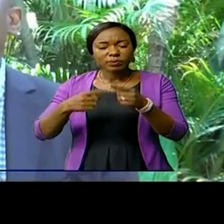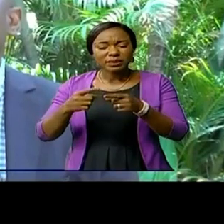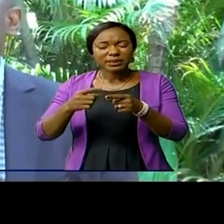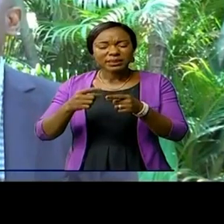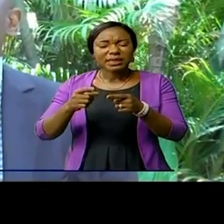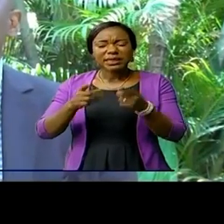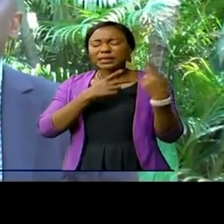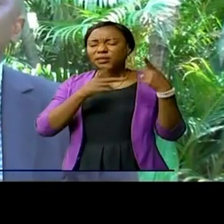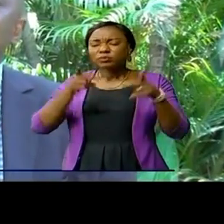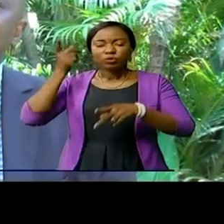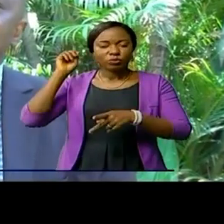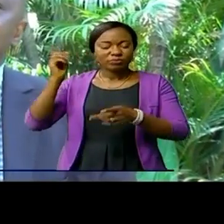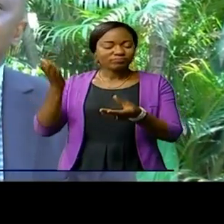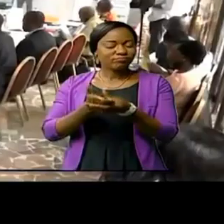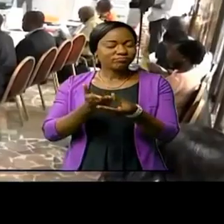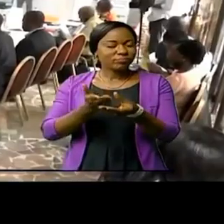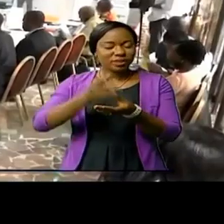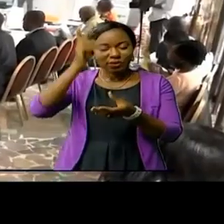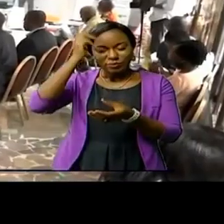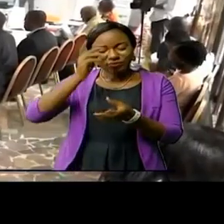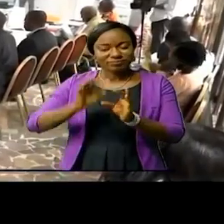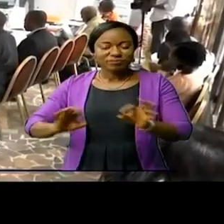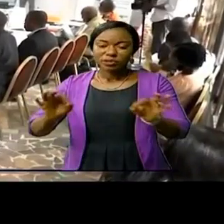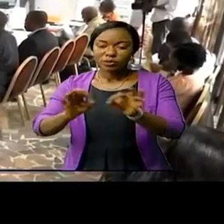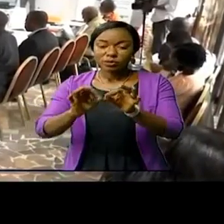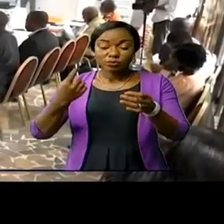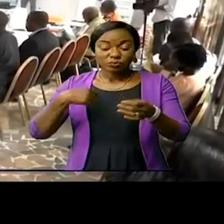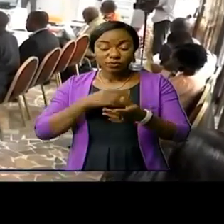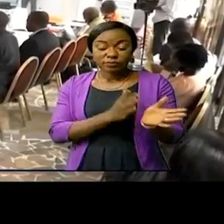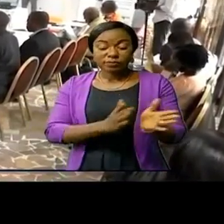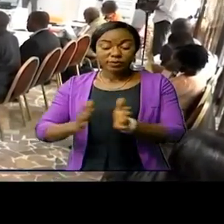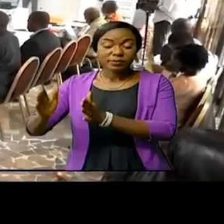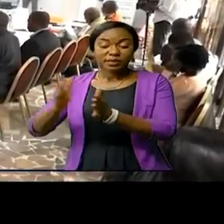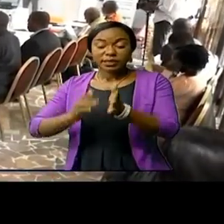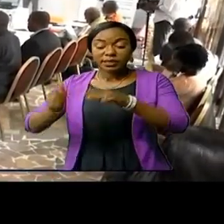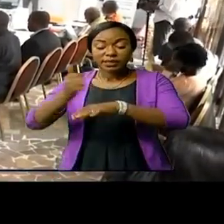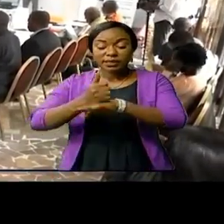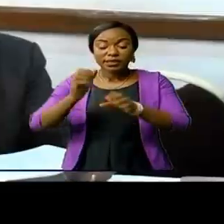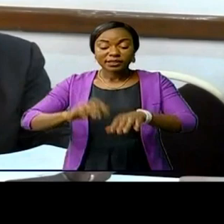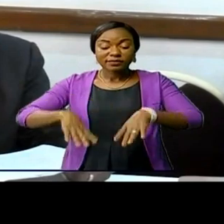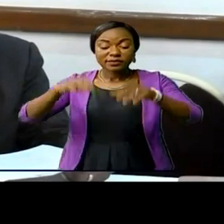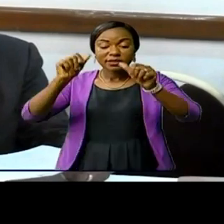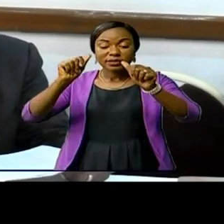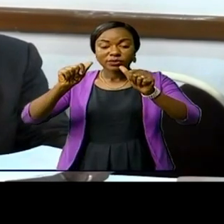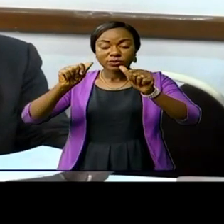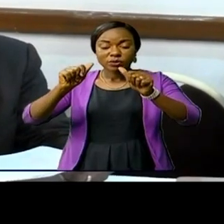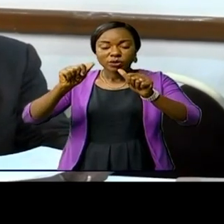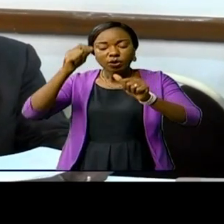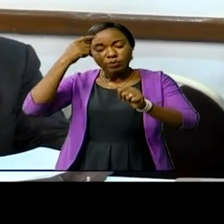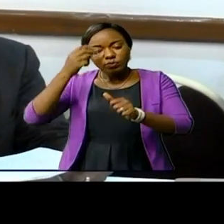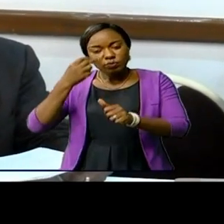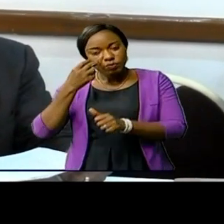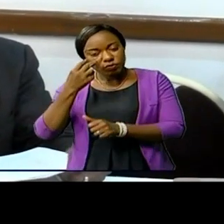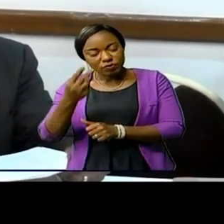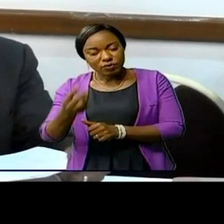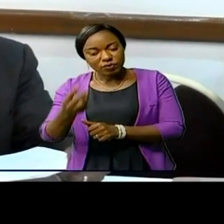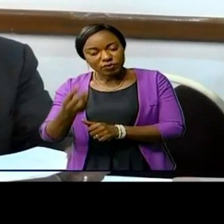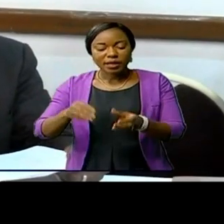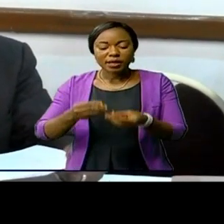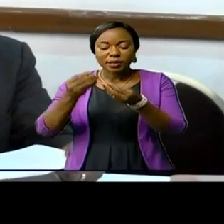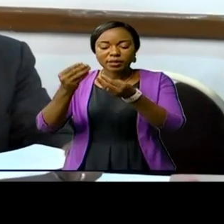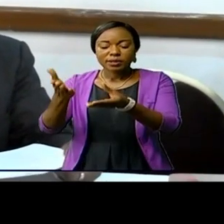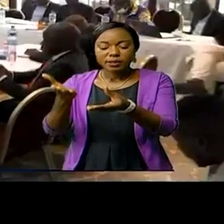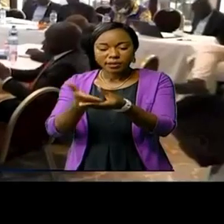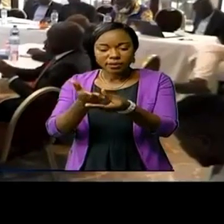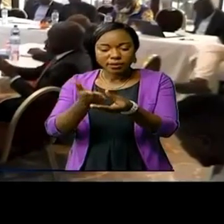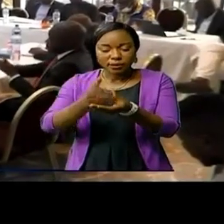pas d'un document de politique. Nous sommes en train de préparer un atelier de validation pour pouvoir adopter ce document